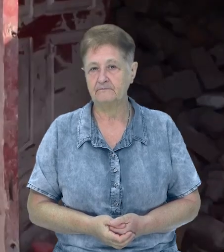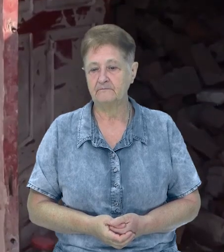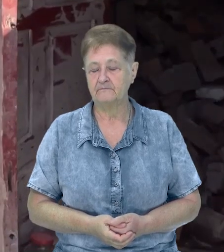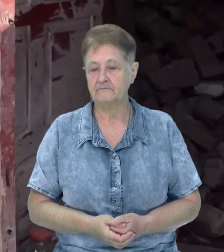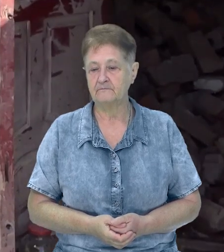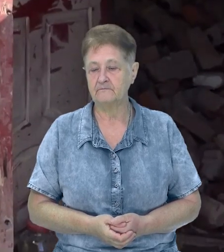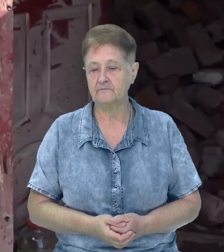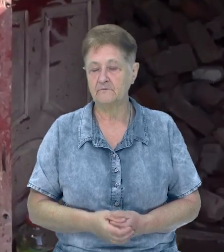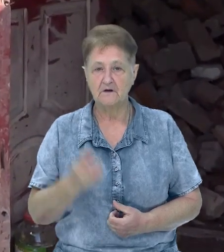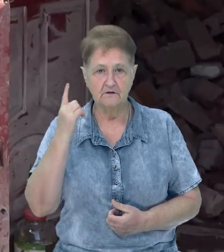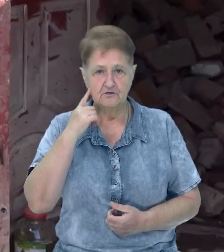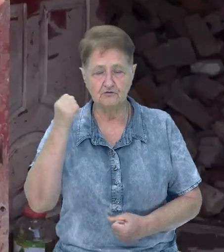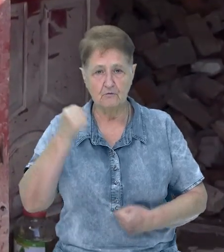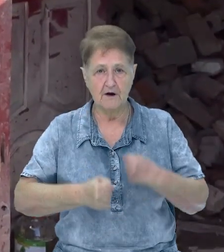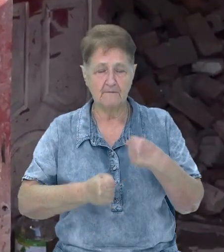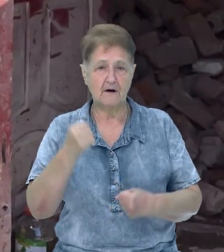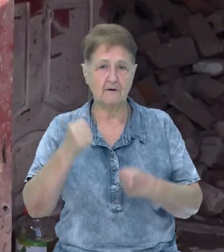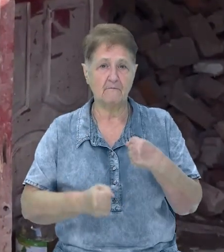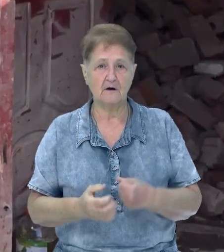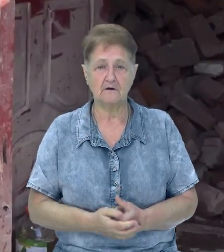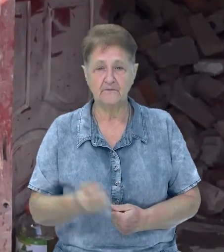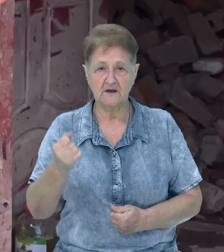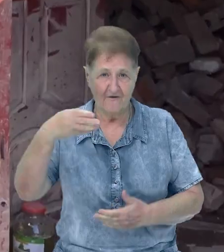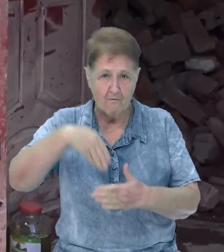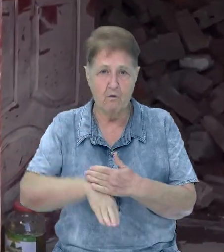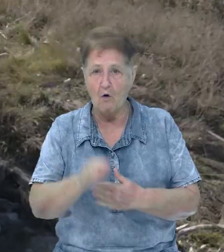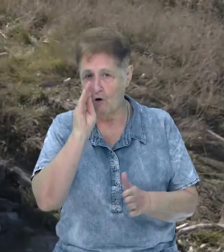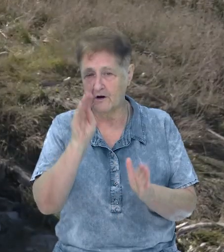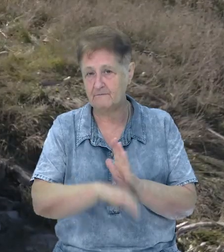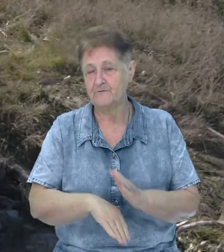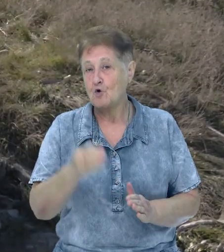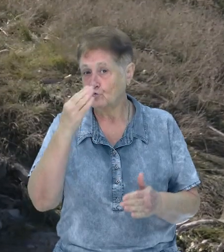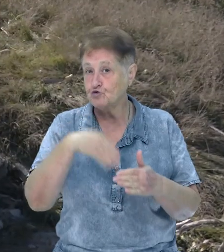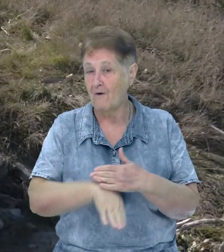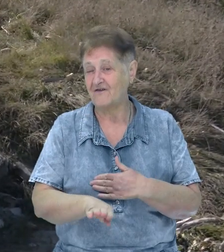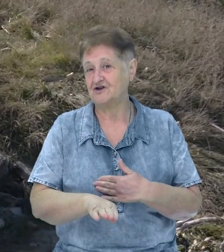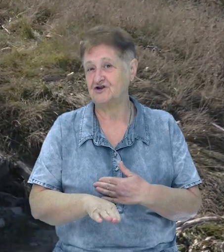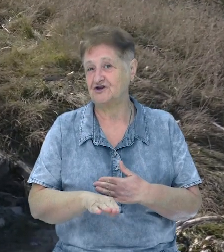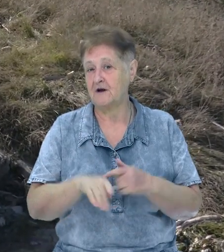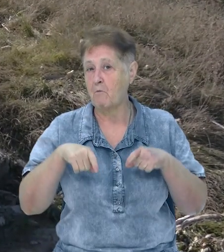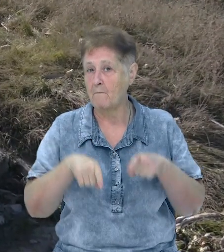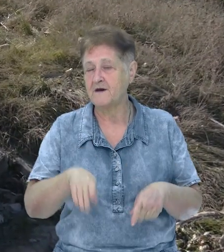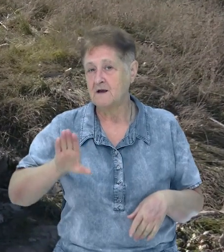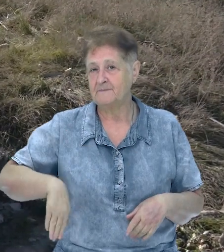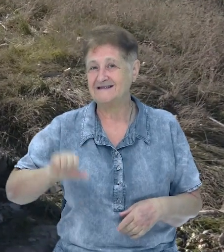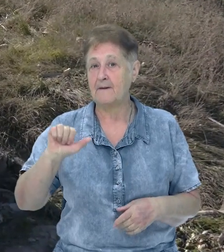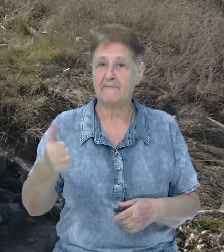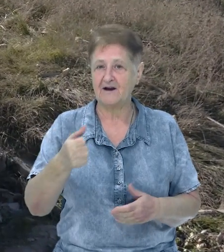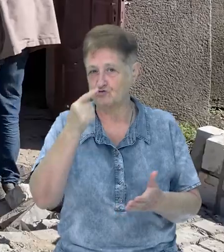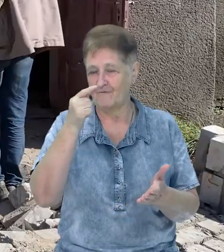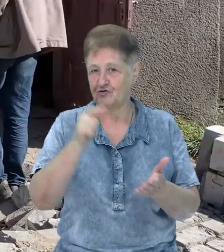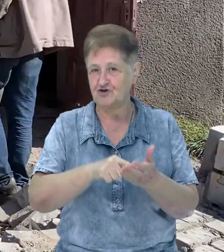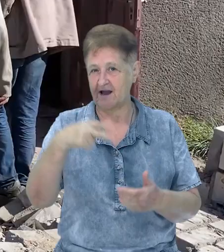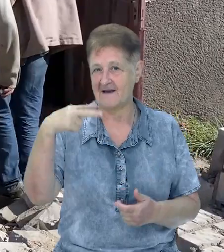Я спав, бах, бах, і в погріб. В сховищі жителі будинку побігли після першого влучання